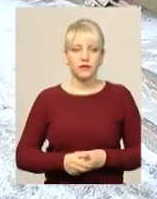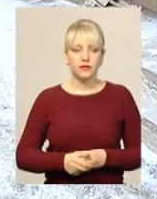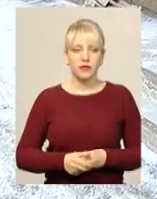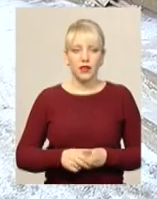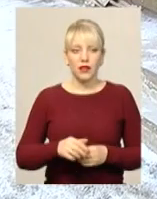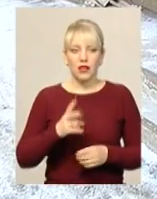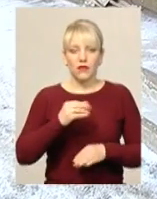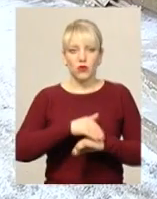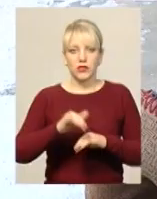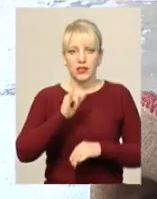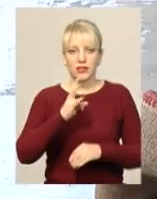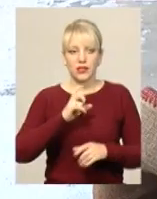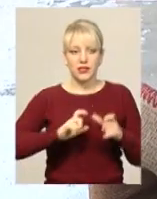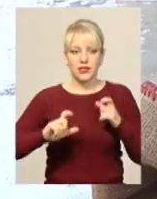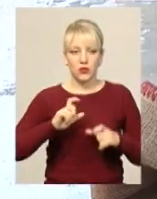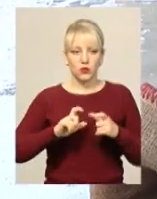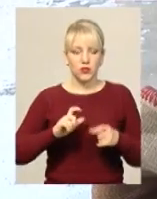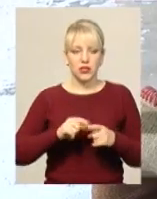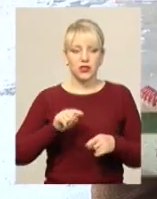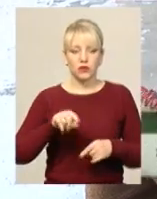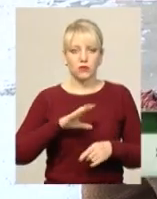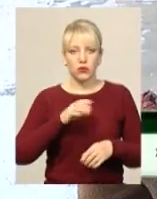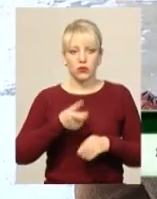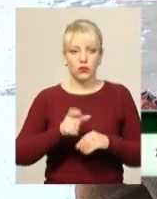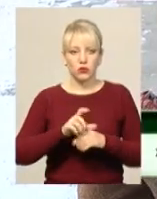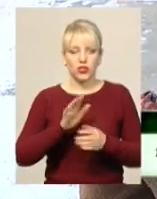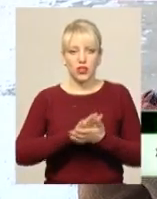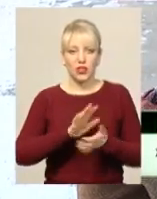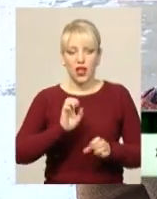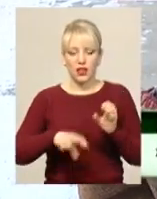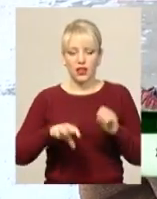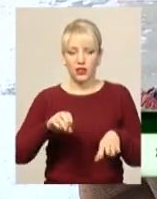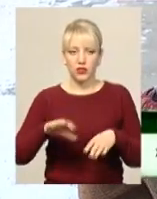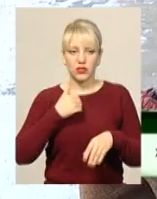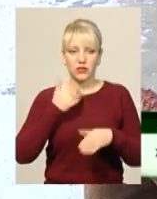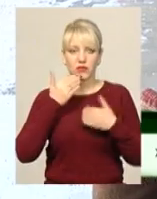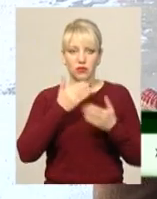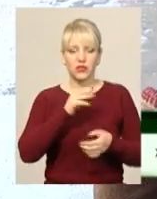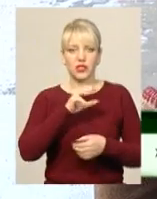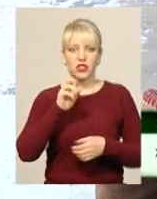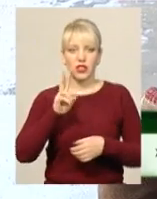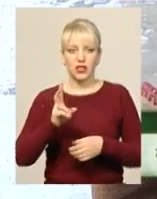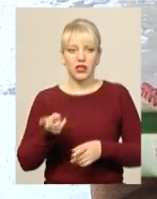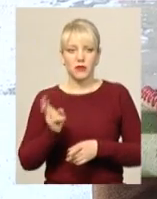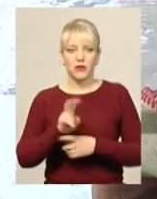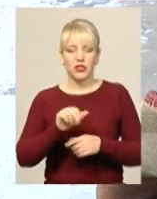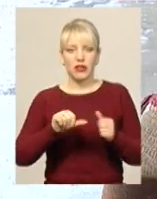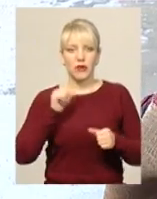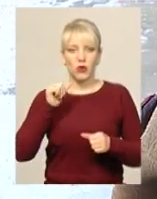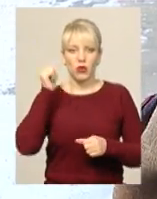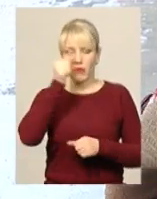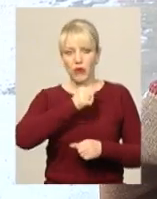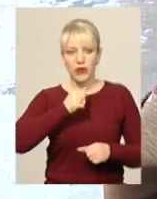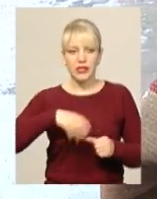інститутській Іван Кручко. «Тут було дуже накидано, але звернувся в ЖЕК, прийшли в минулому році,